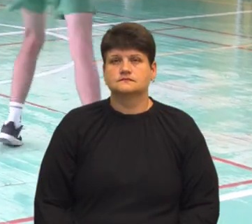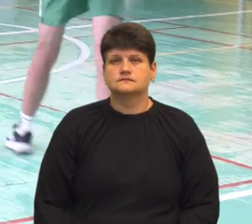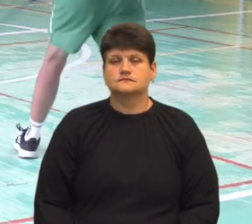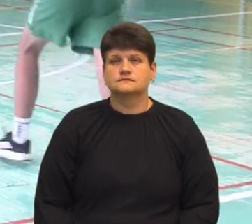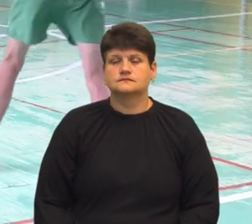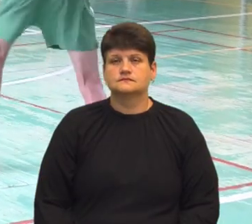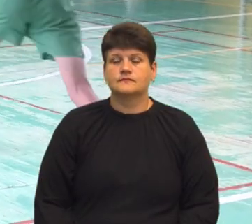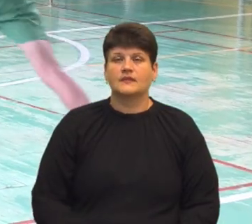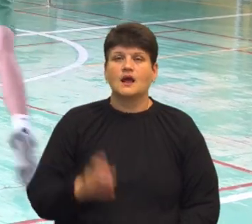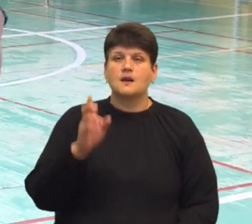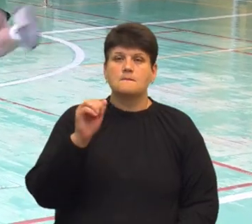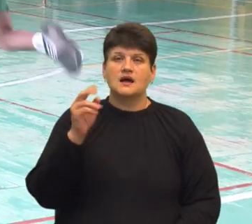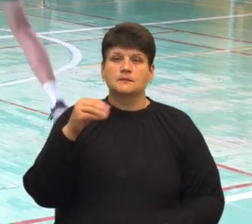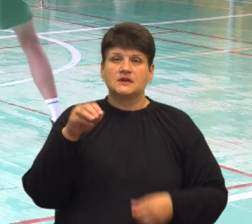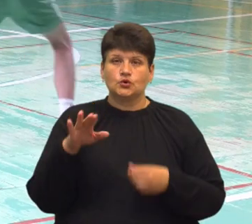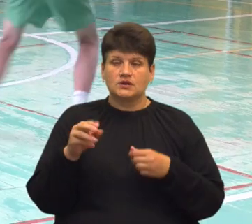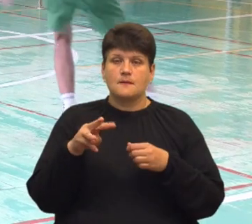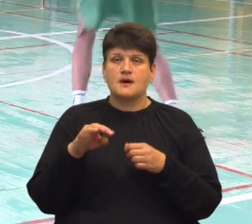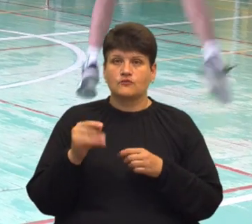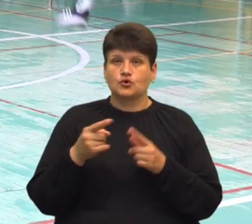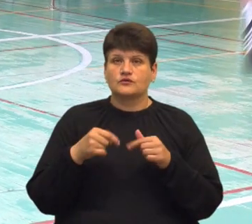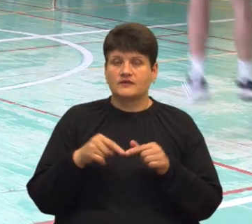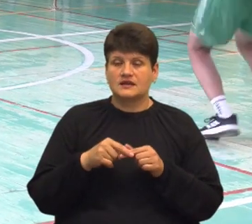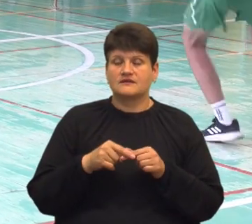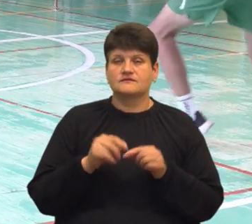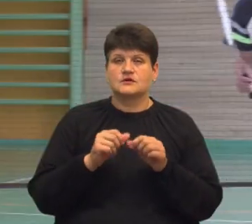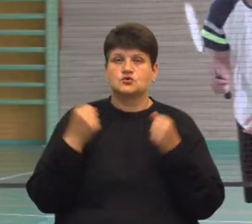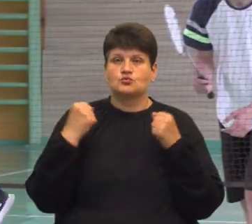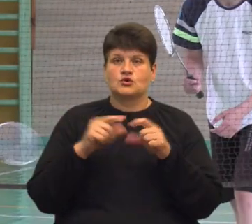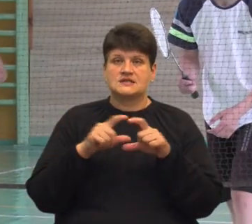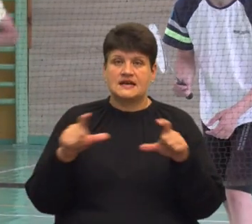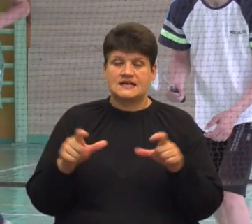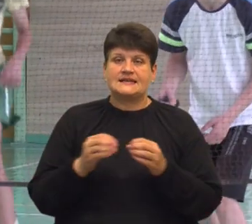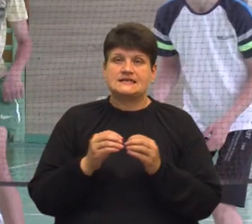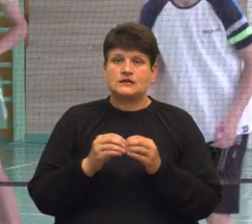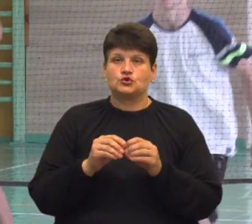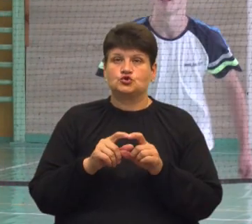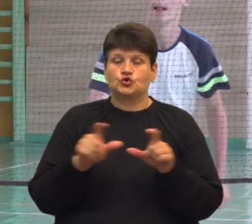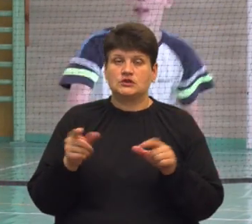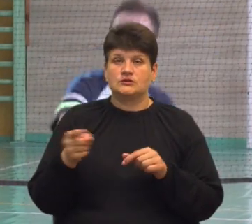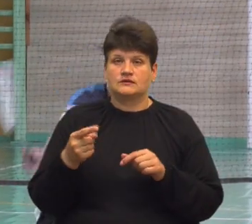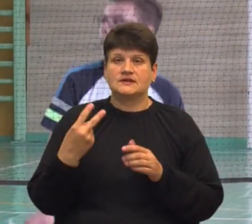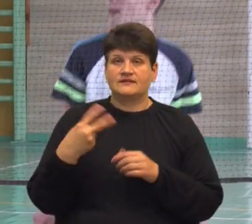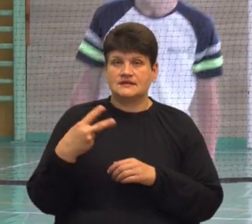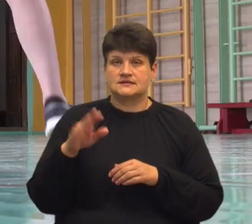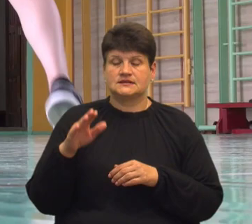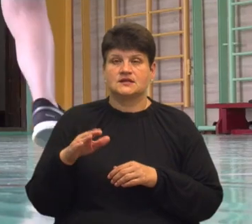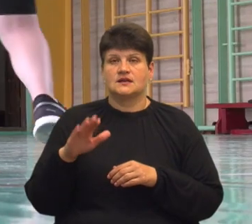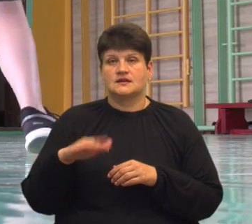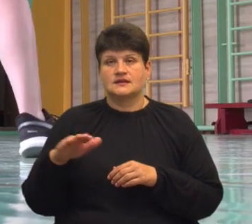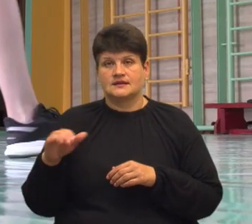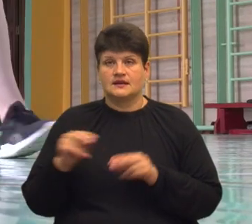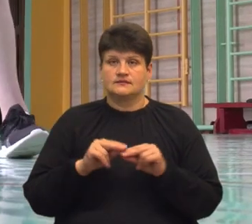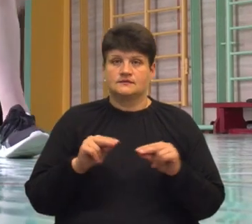Бадмінтонний марафон організували в спортзалі 10-ї школи Тернополя. 20 учнів та вчителів поділилися на синю та жовто